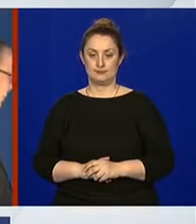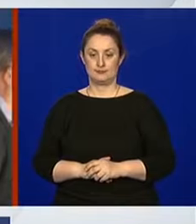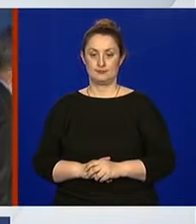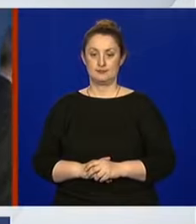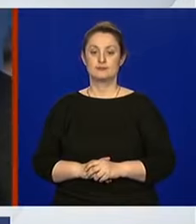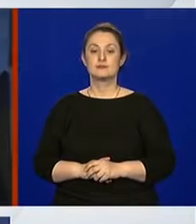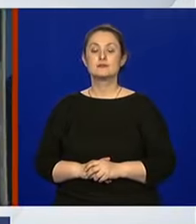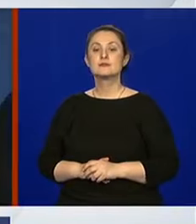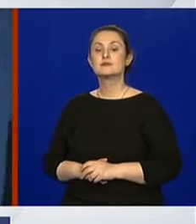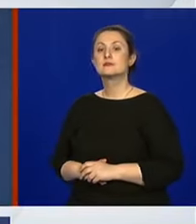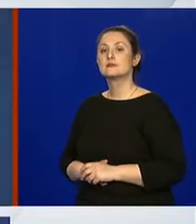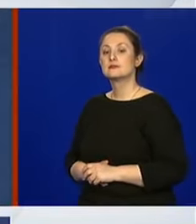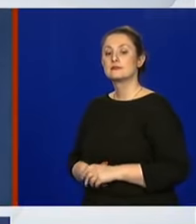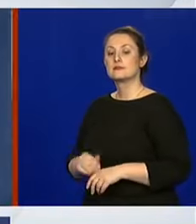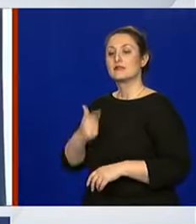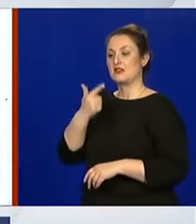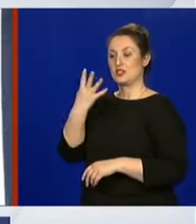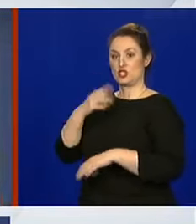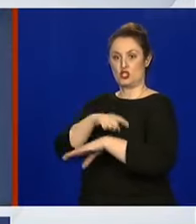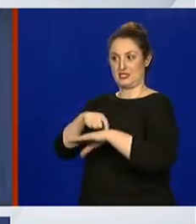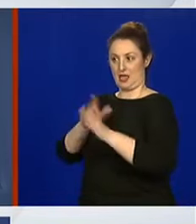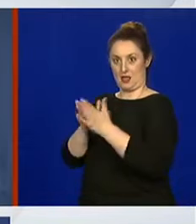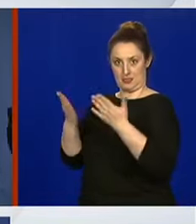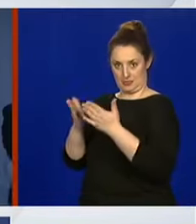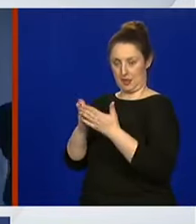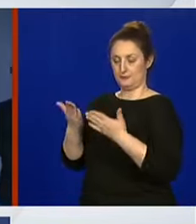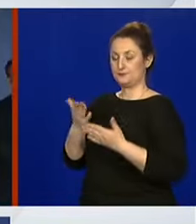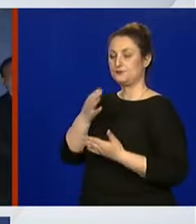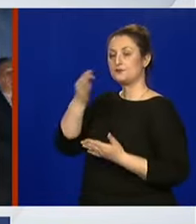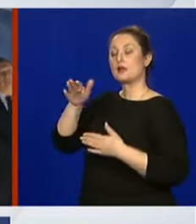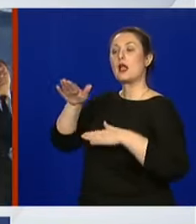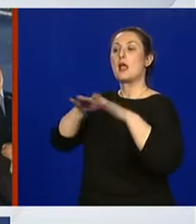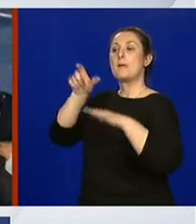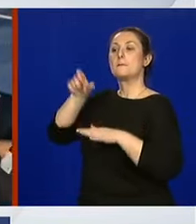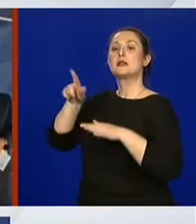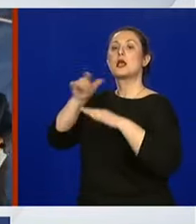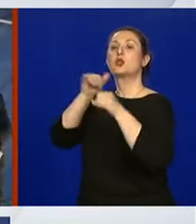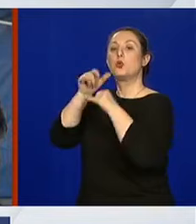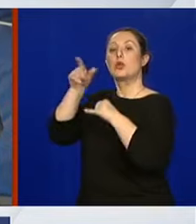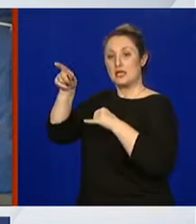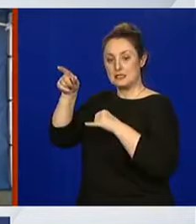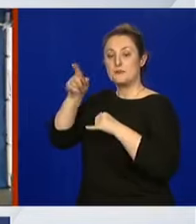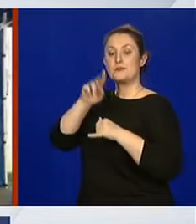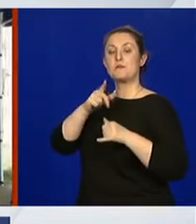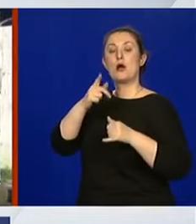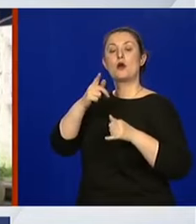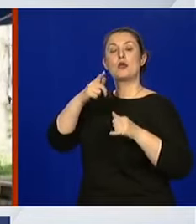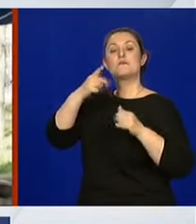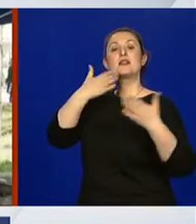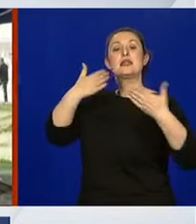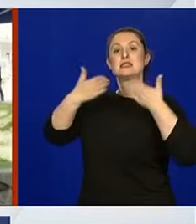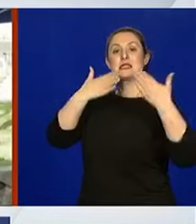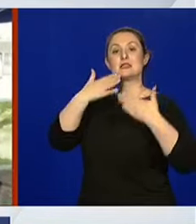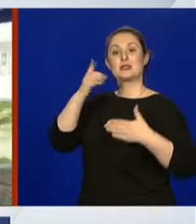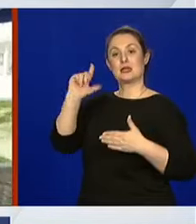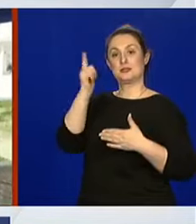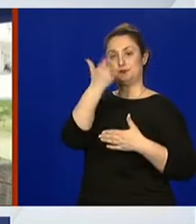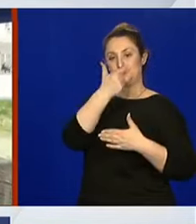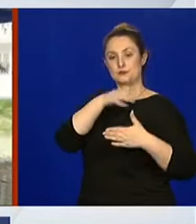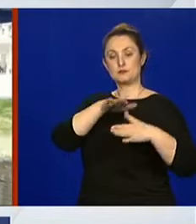Nikola Zagorac, 24 sata. Evo, danos je ministar turizma imao video sastanak s ostalim ministrima